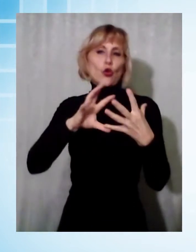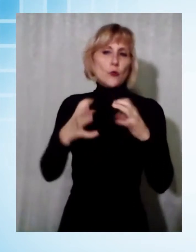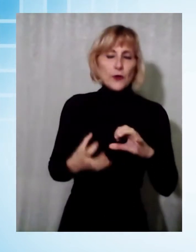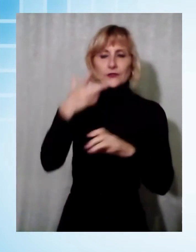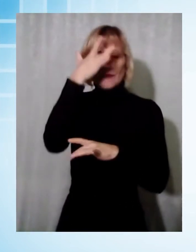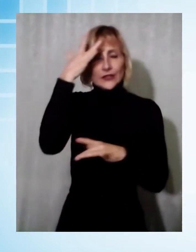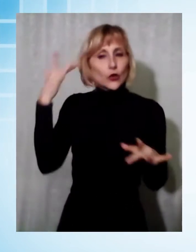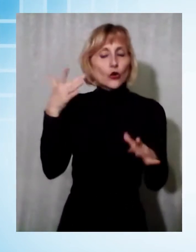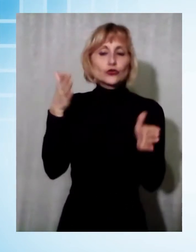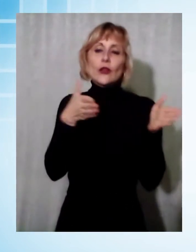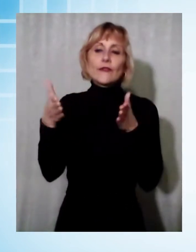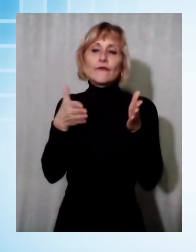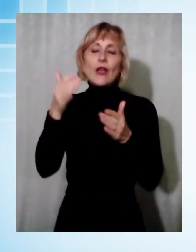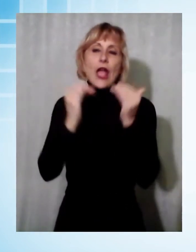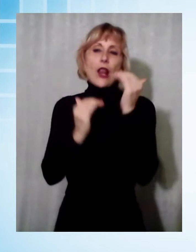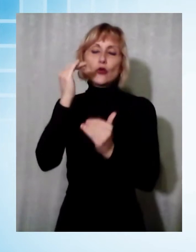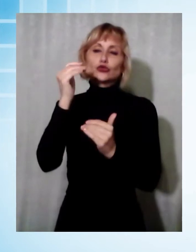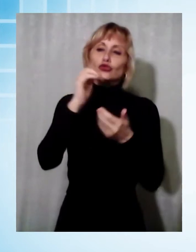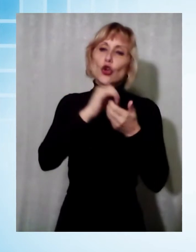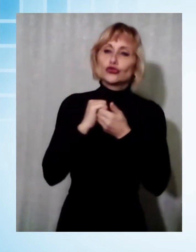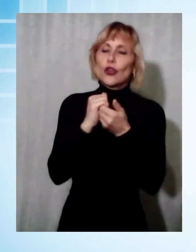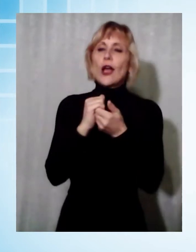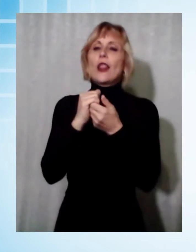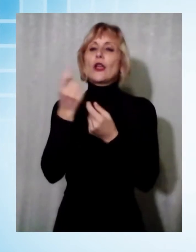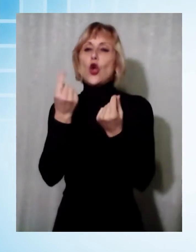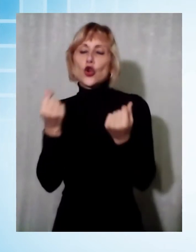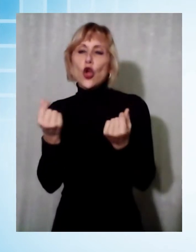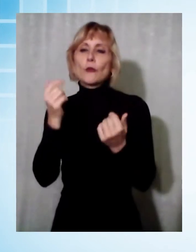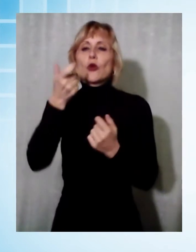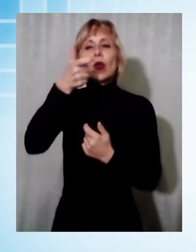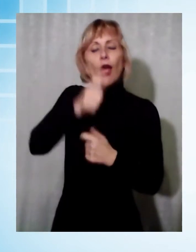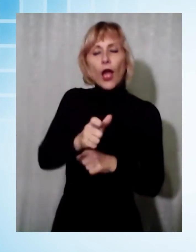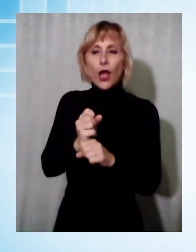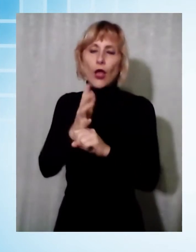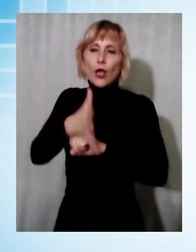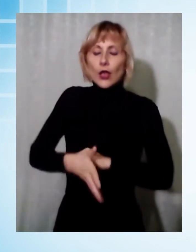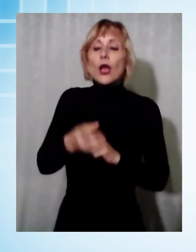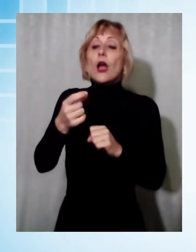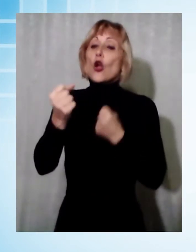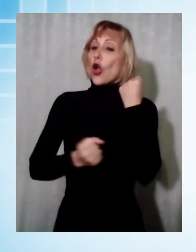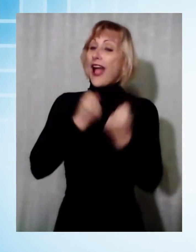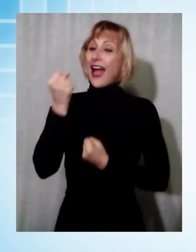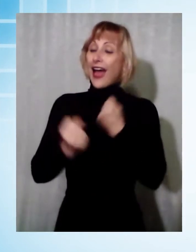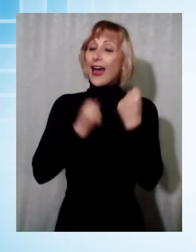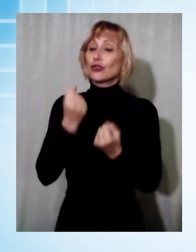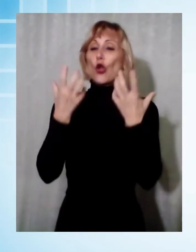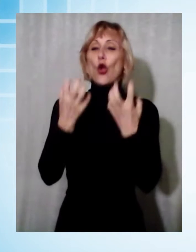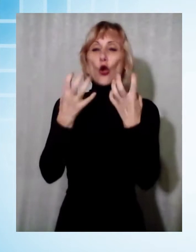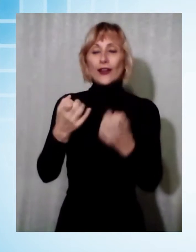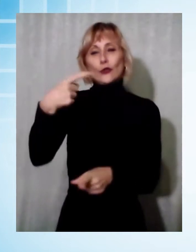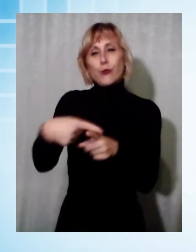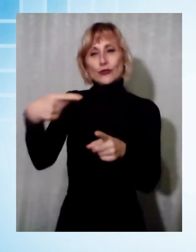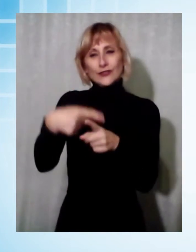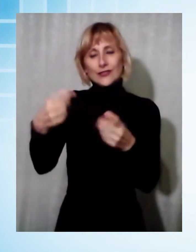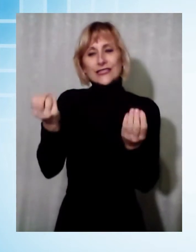sociale ed economico a causa della pandemia rappresenta un atto concreto di positività per lo sviluppo delle imprese e delle